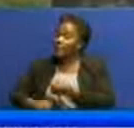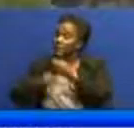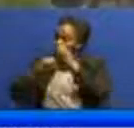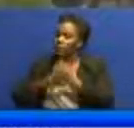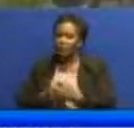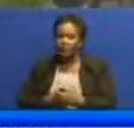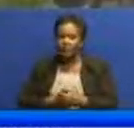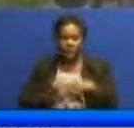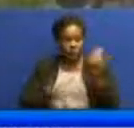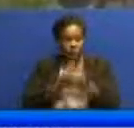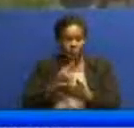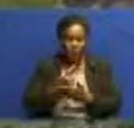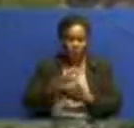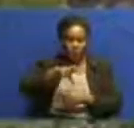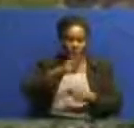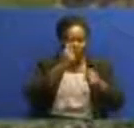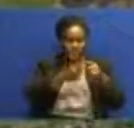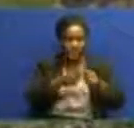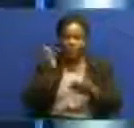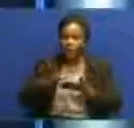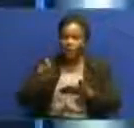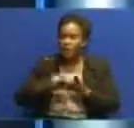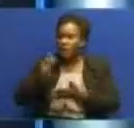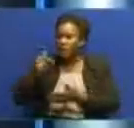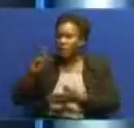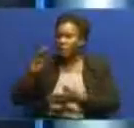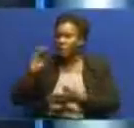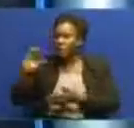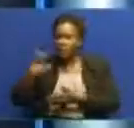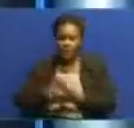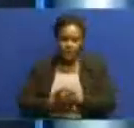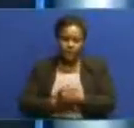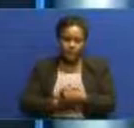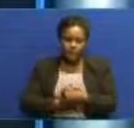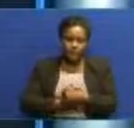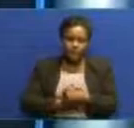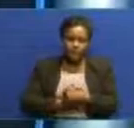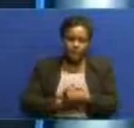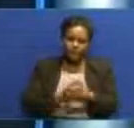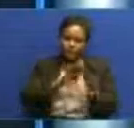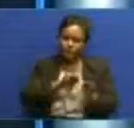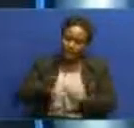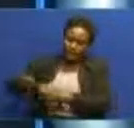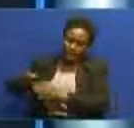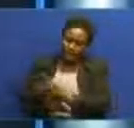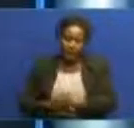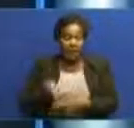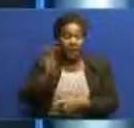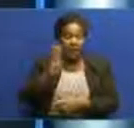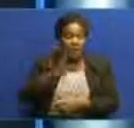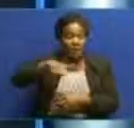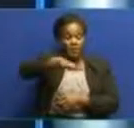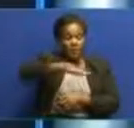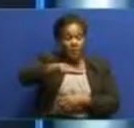mkwanimara pasko micho wa kibisi asante pasko micho baraza la mazingira la taifa nemki